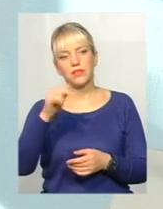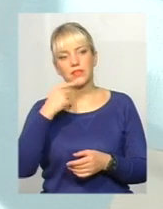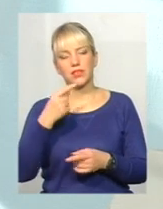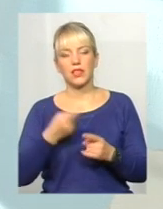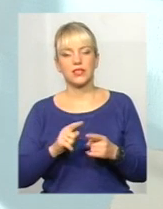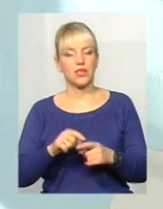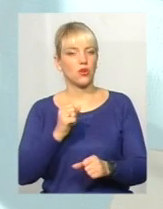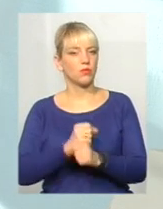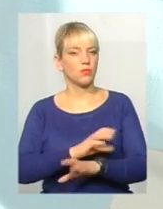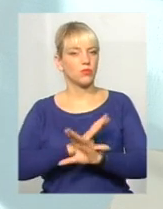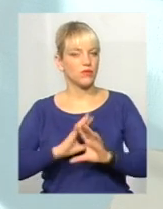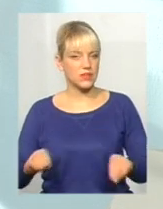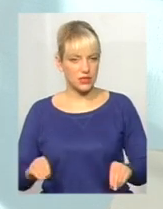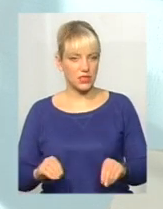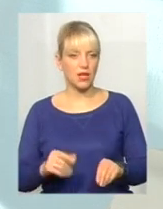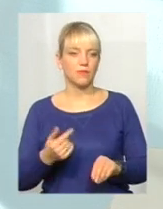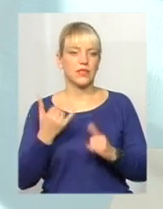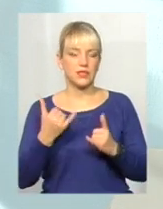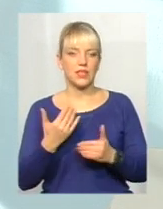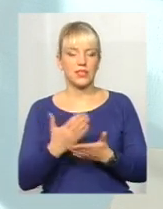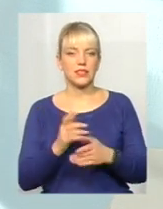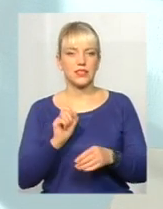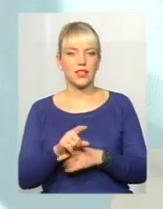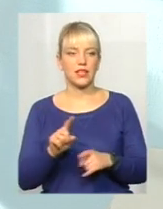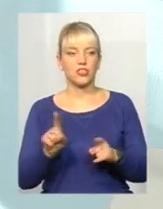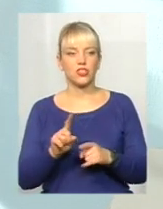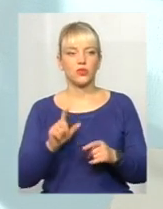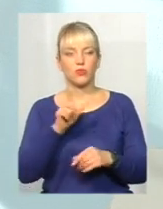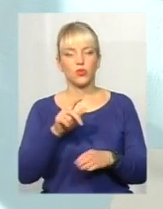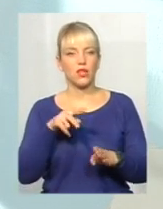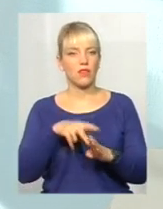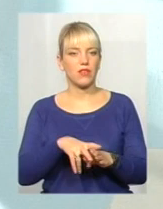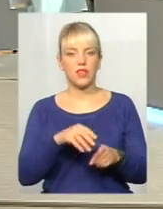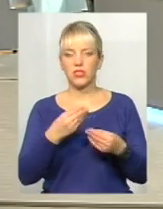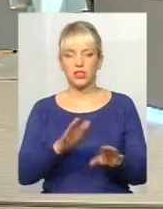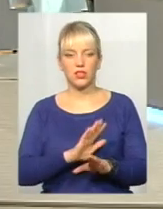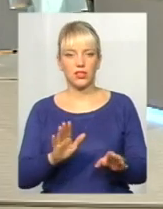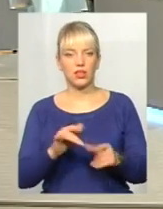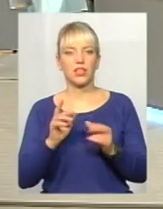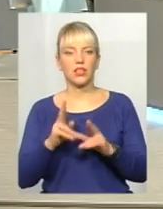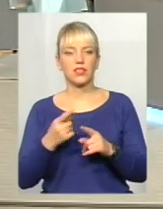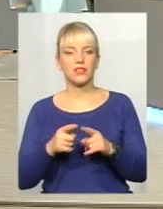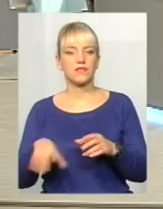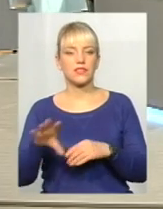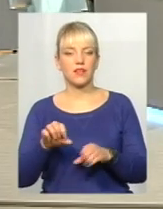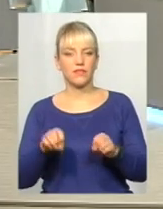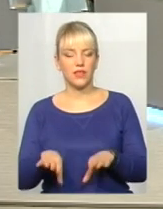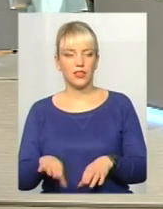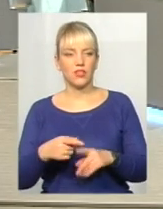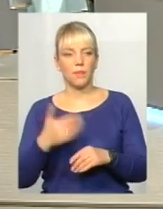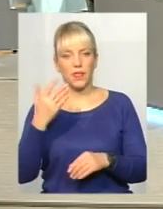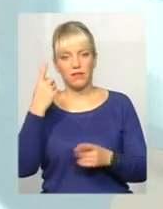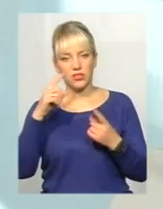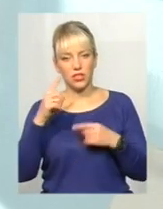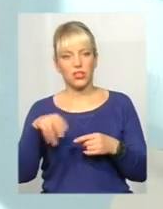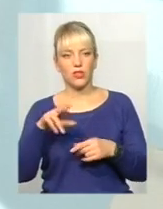оце робимо і все. І тому зараз стоїть задача, що якби і на людей навантаження не дати, і як це все вирішити. А ідею вашу щодо